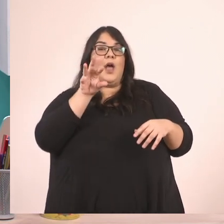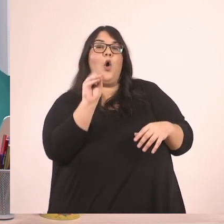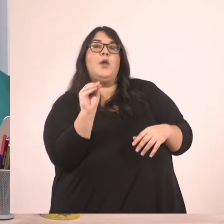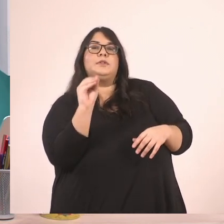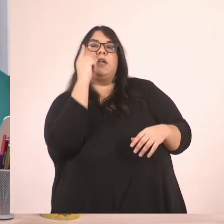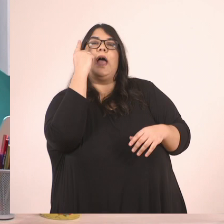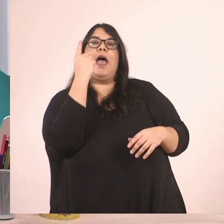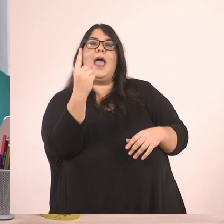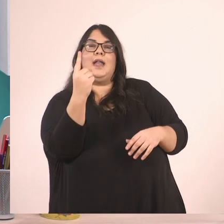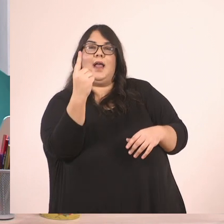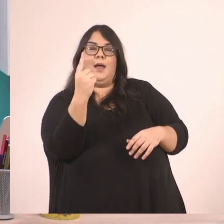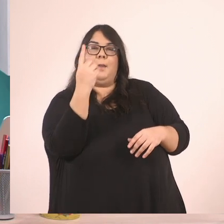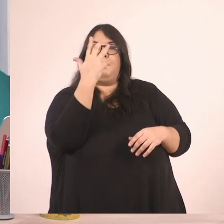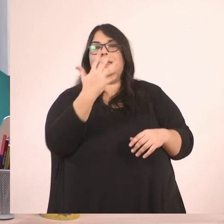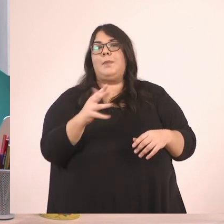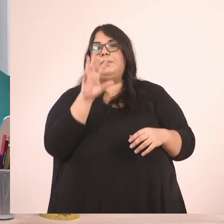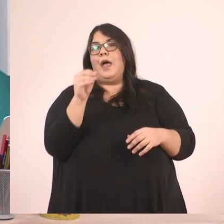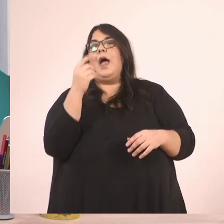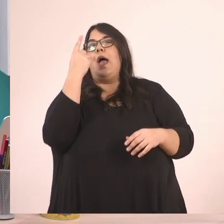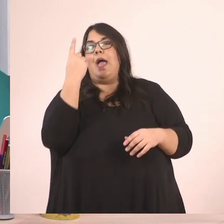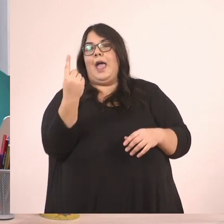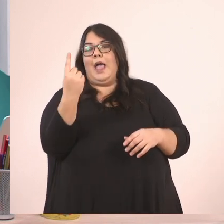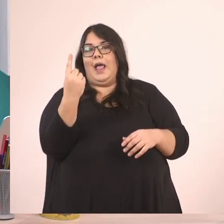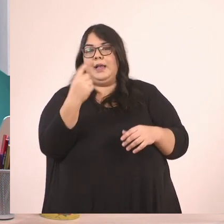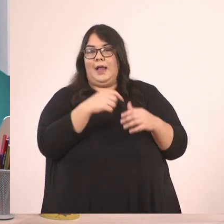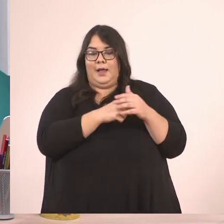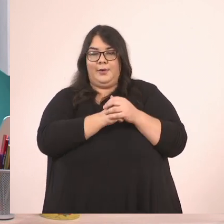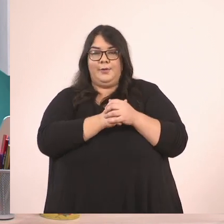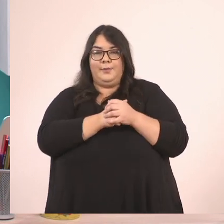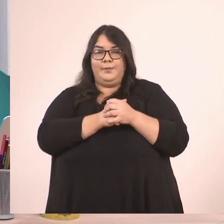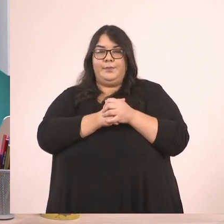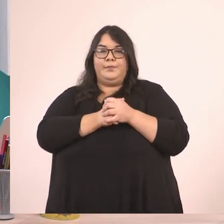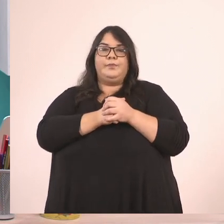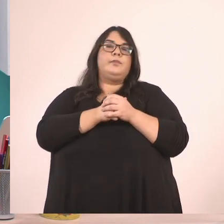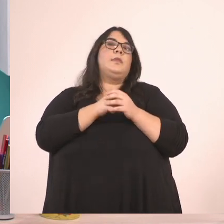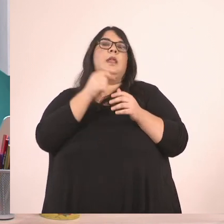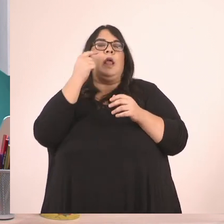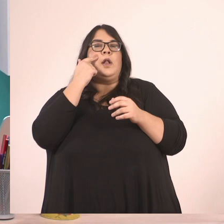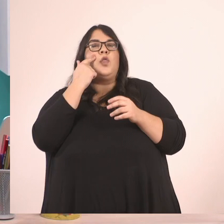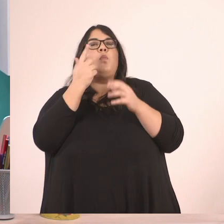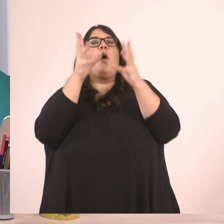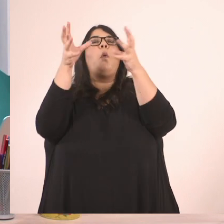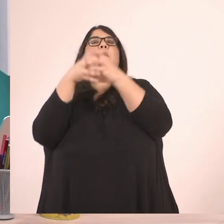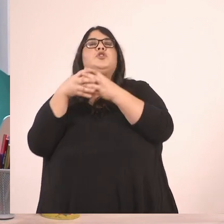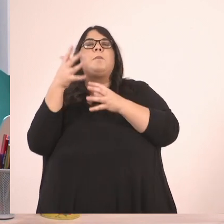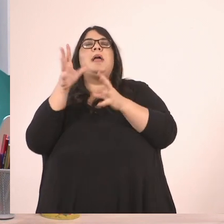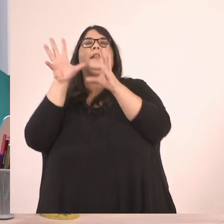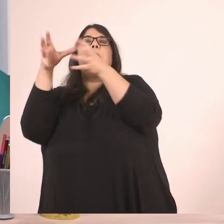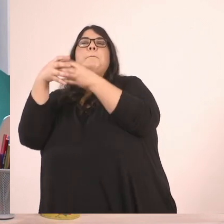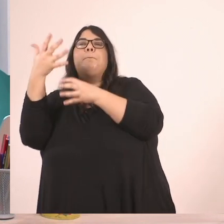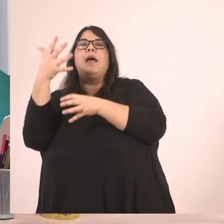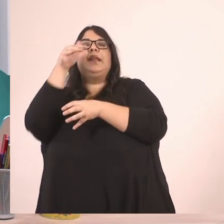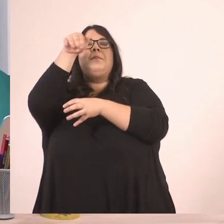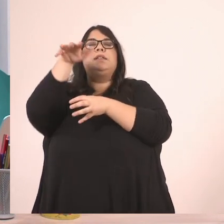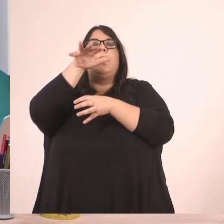τέλος θα δούμε πόσα πέμπτα θα μας περισσέψουν και θα φτιάξουμε και το ακέραιο μέρος και το κλασματικό για να φτιάξουμε το μεικτό αρθιμό Θα